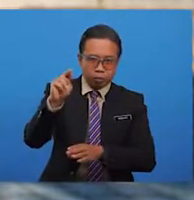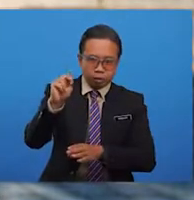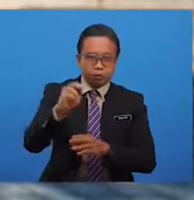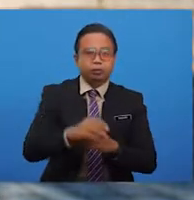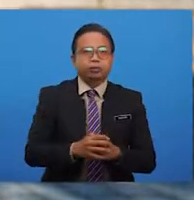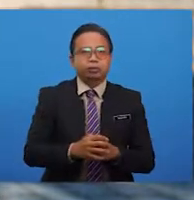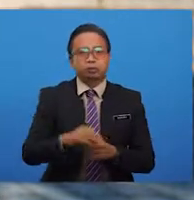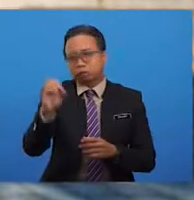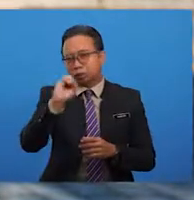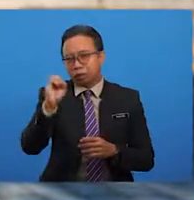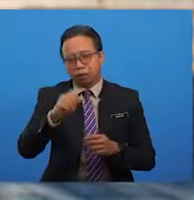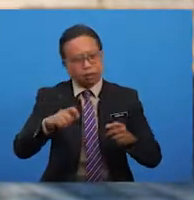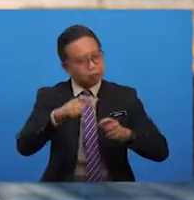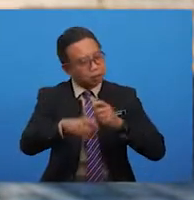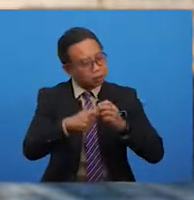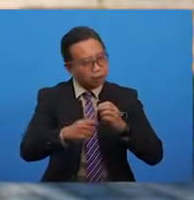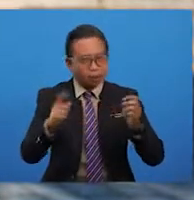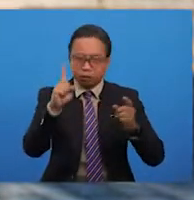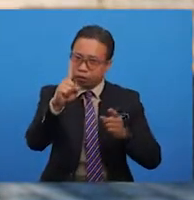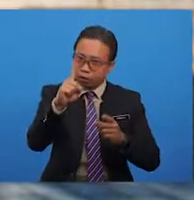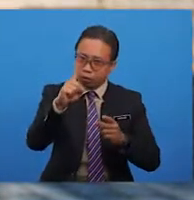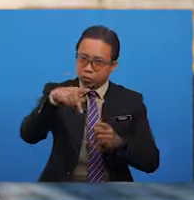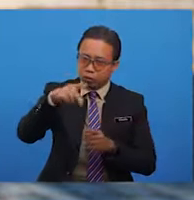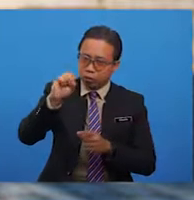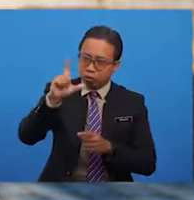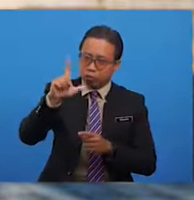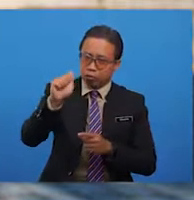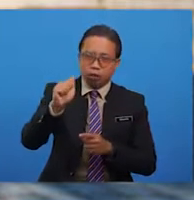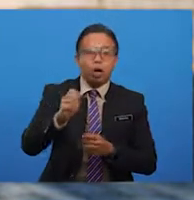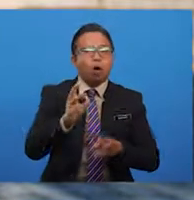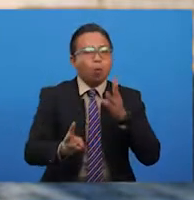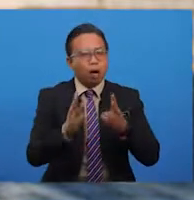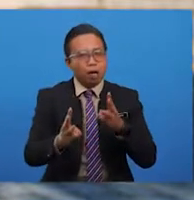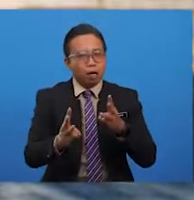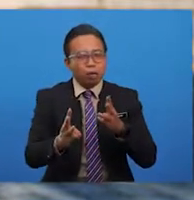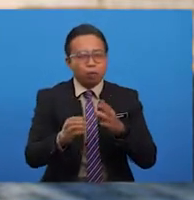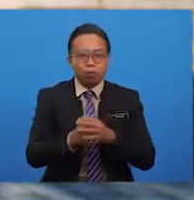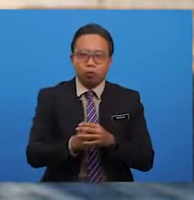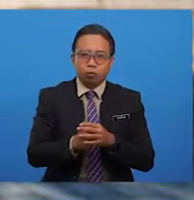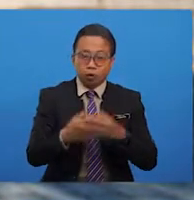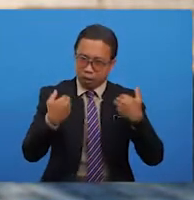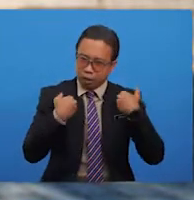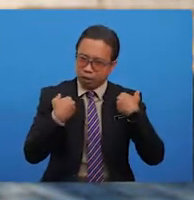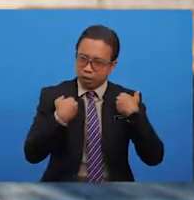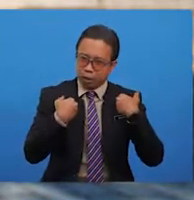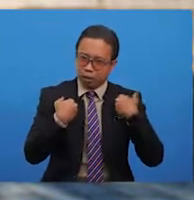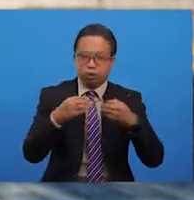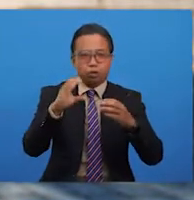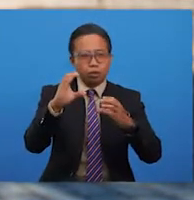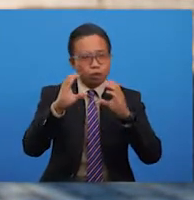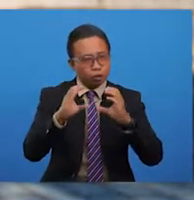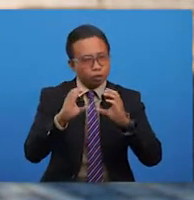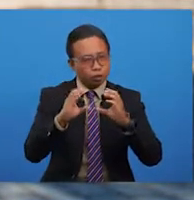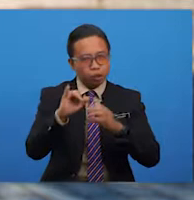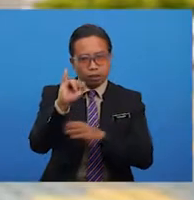tidak terikat pada satu pola khusus walaupun kadangkala mempunyai ciri rimah